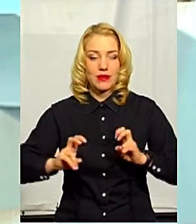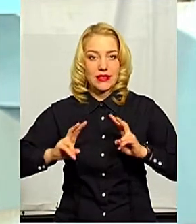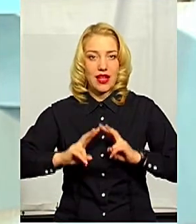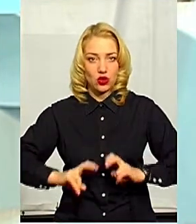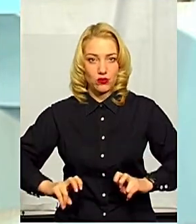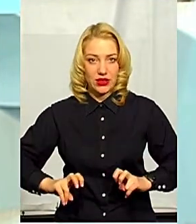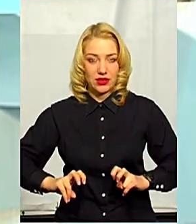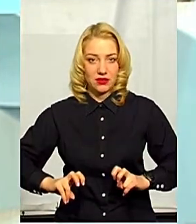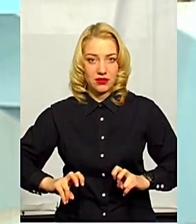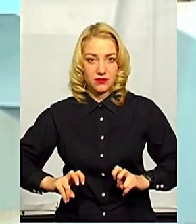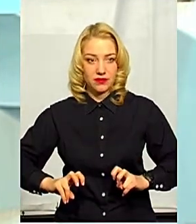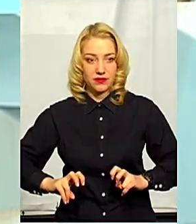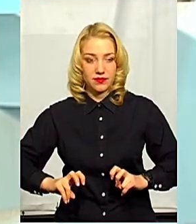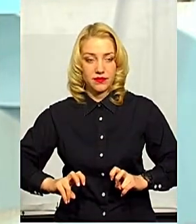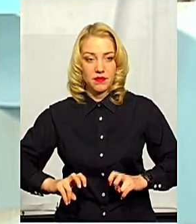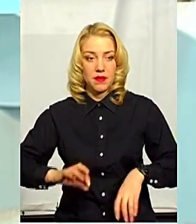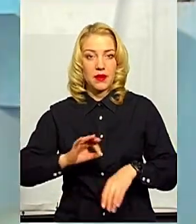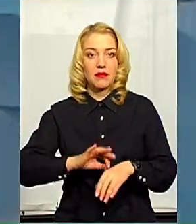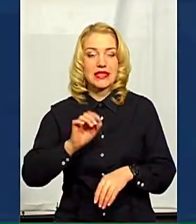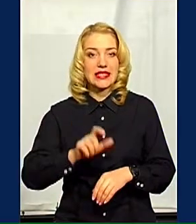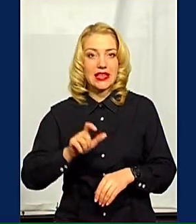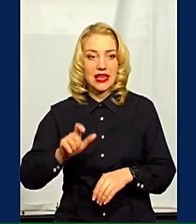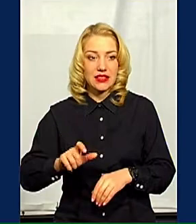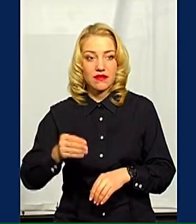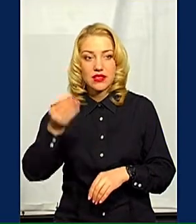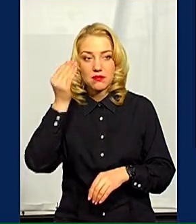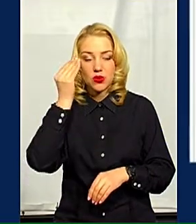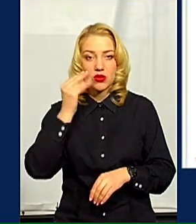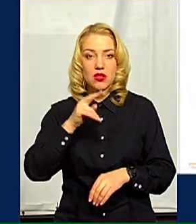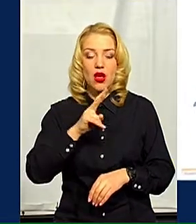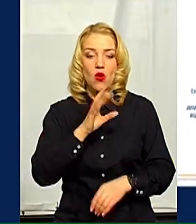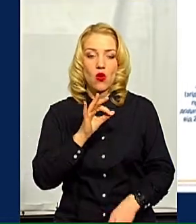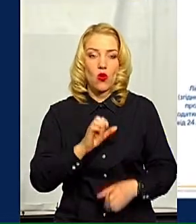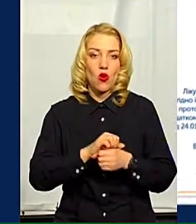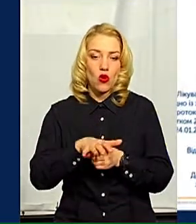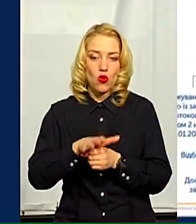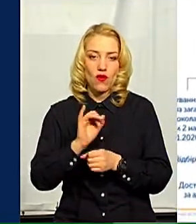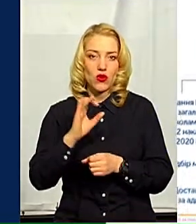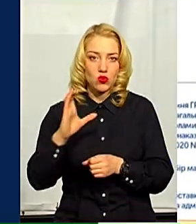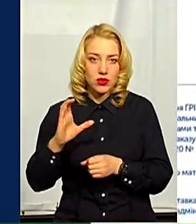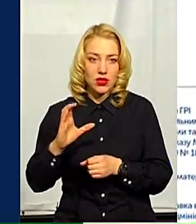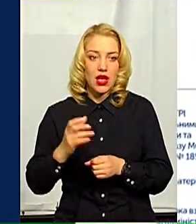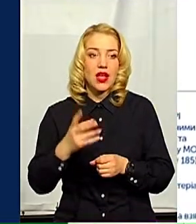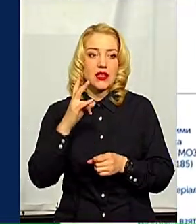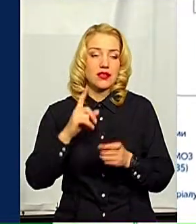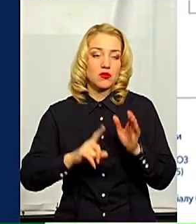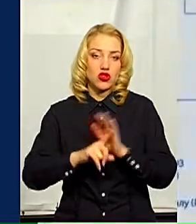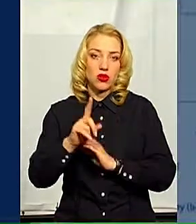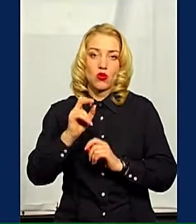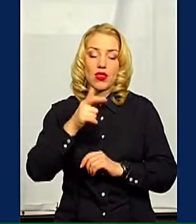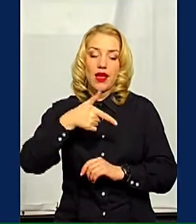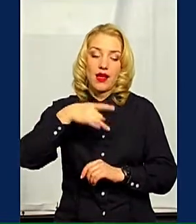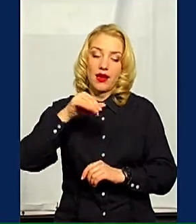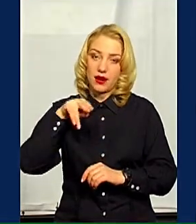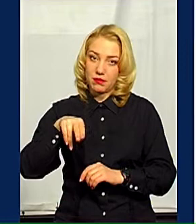пацієнтів з підозрою на коронавірусну інфекцію спочатку на грип. На грип